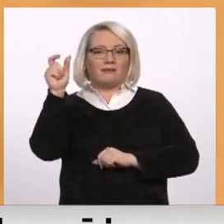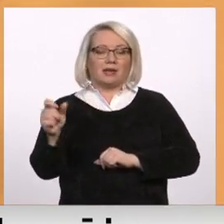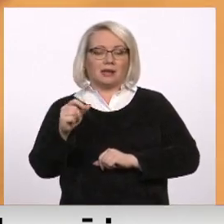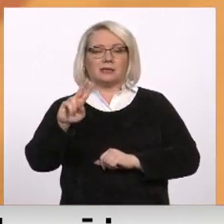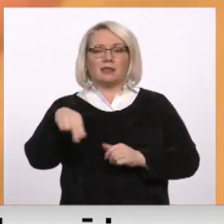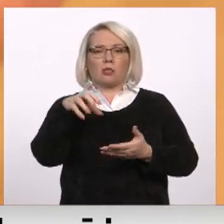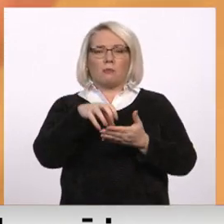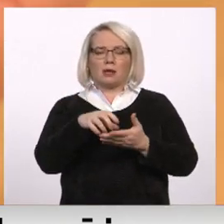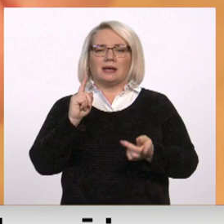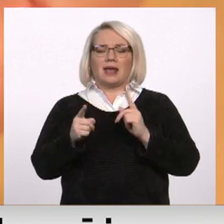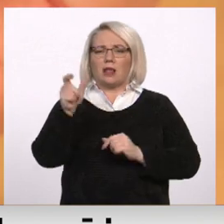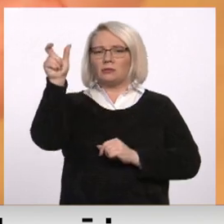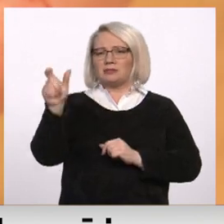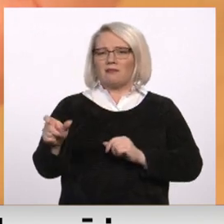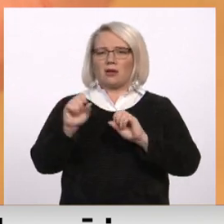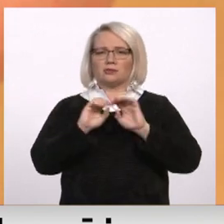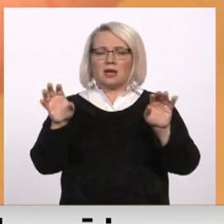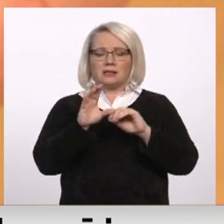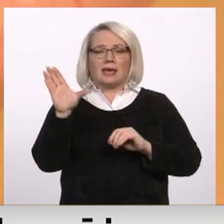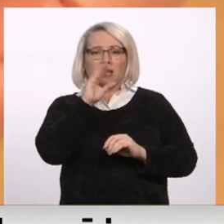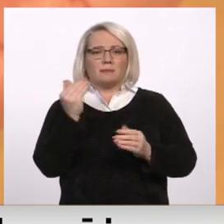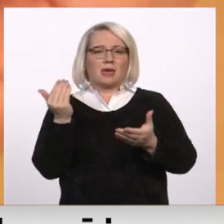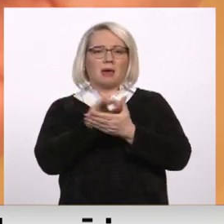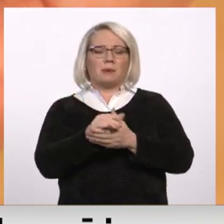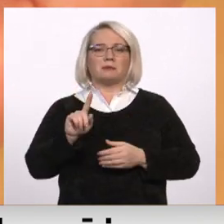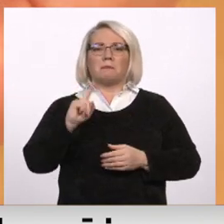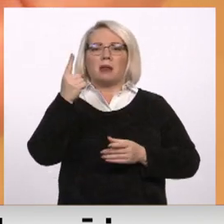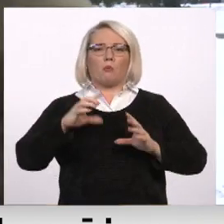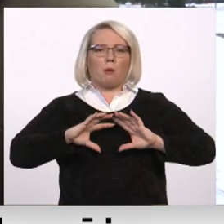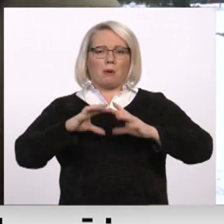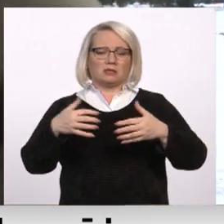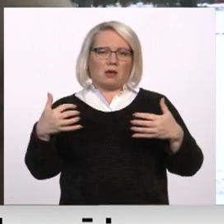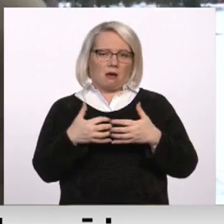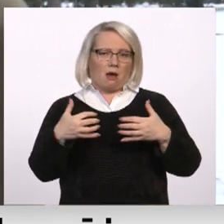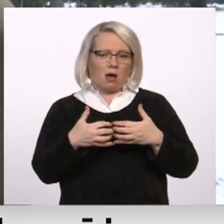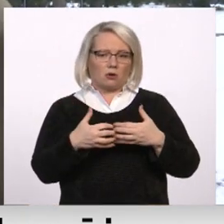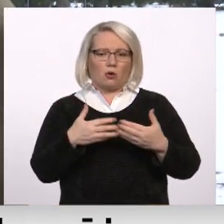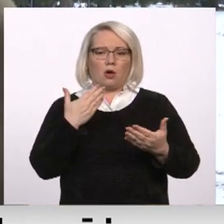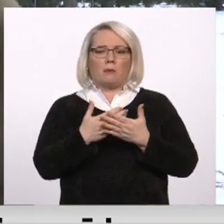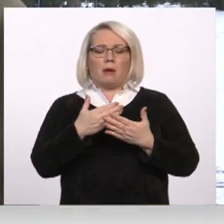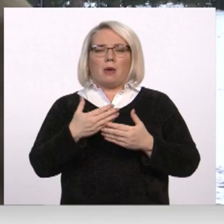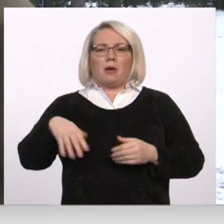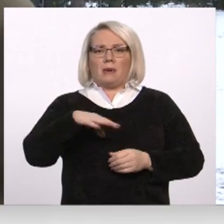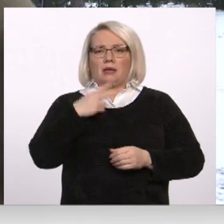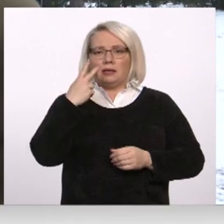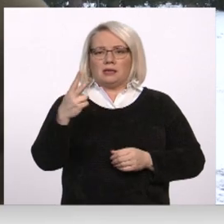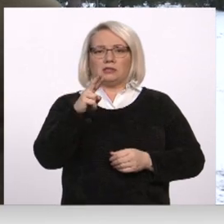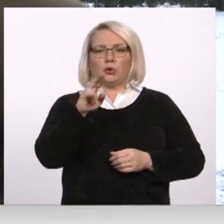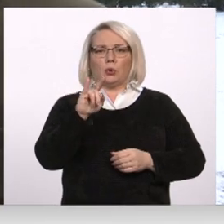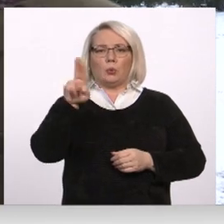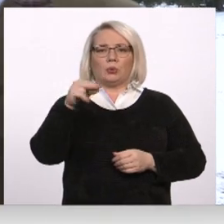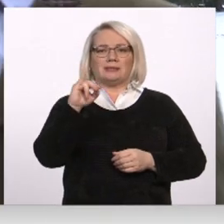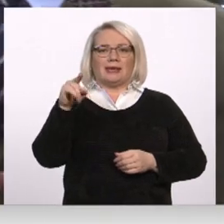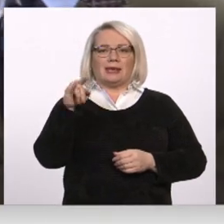bazēt savu reālu cilvēku dzīvesstāstiem ir iespēja iepazīt pirmo pasaules karu. Kā piemēram, šeit mēs redzam Alberts Rudzītis